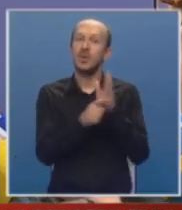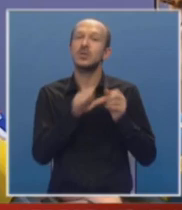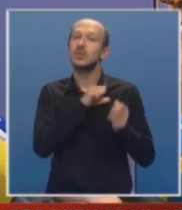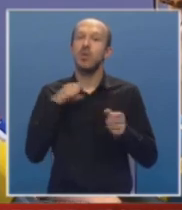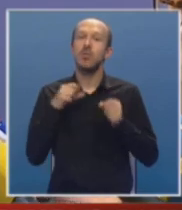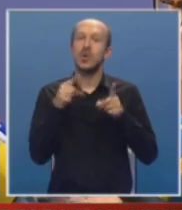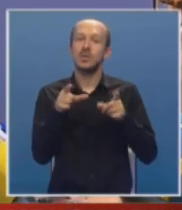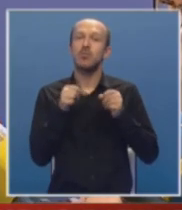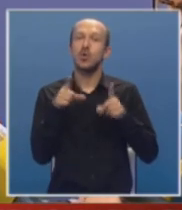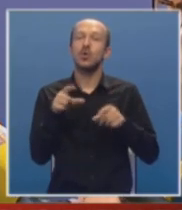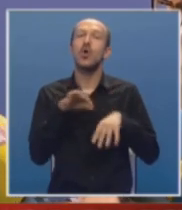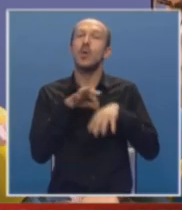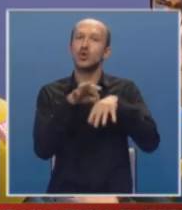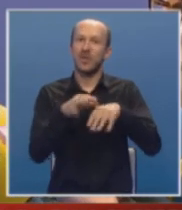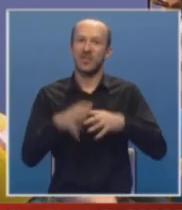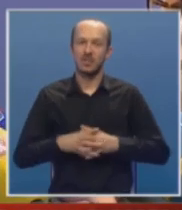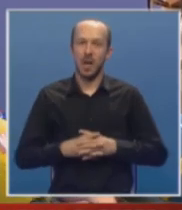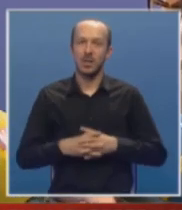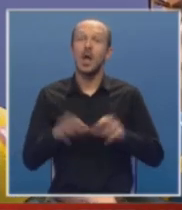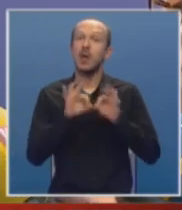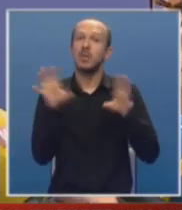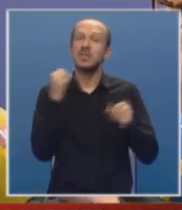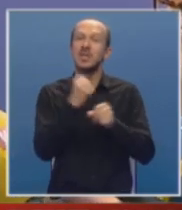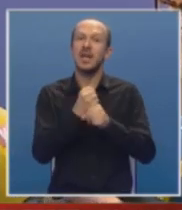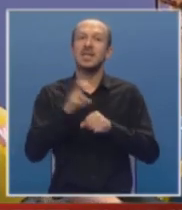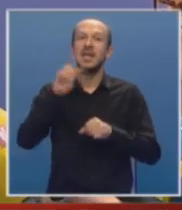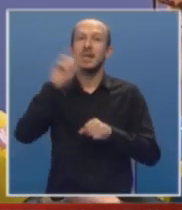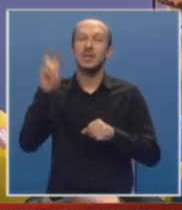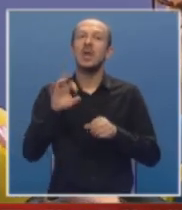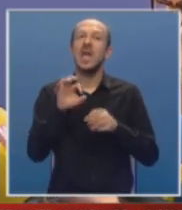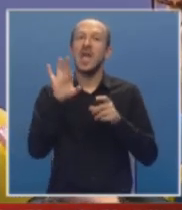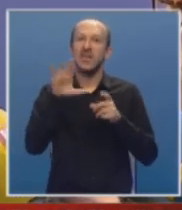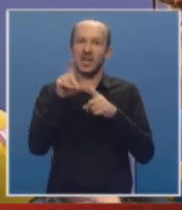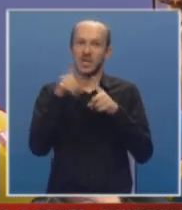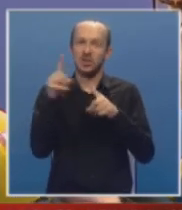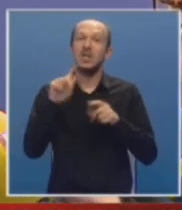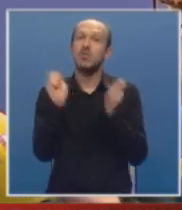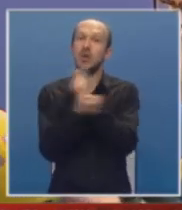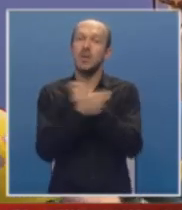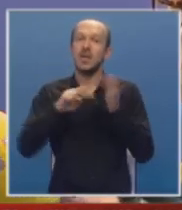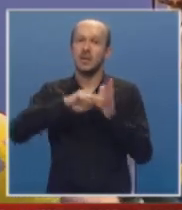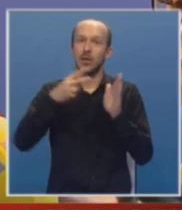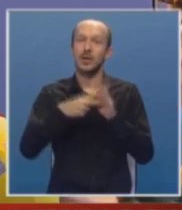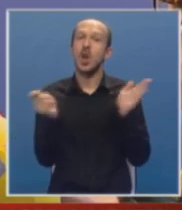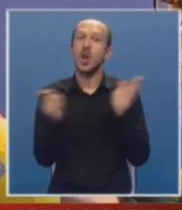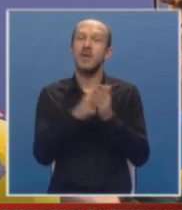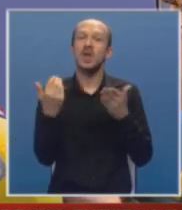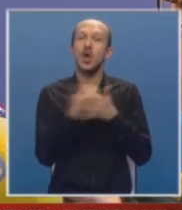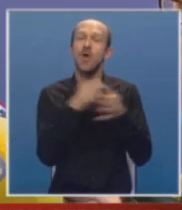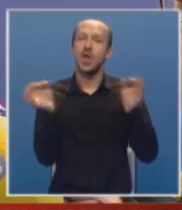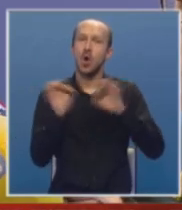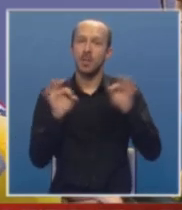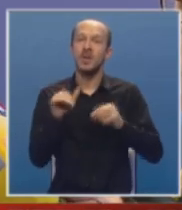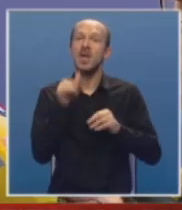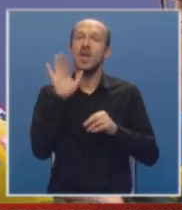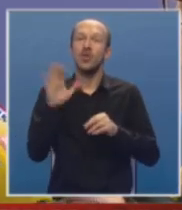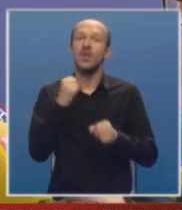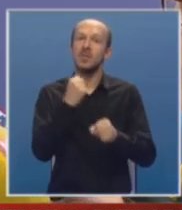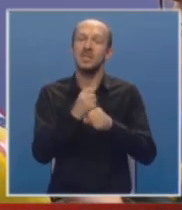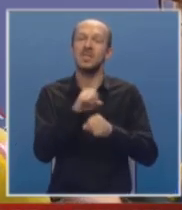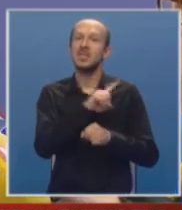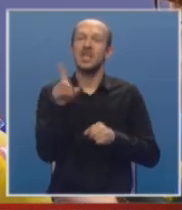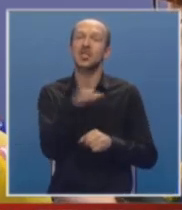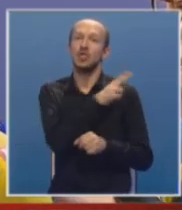poruku poslodavcima da bez rada na energetskoj neefikasnost promjene tehnologije, namaviti nove opreme, njihovi biznis